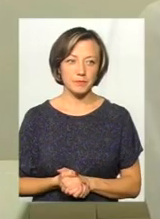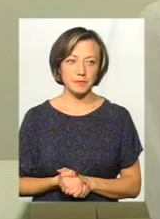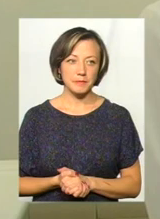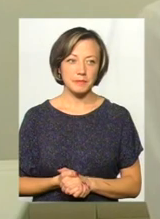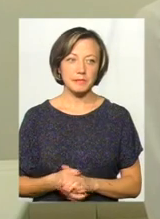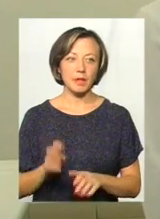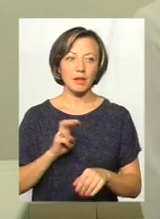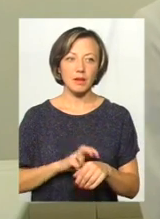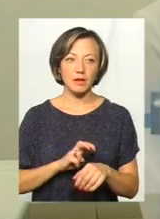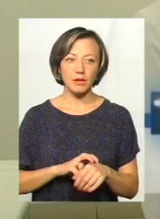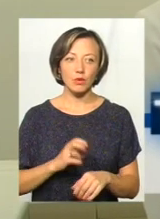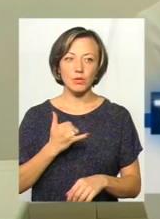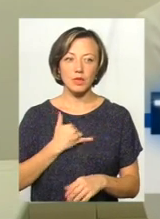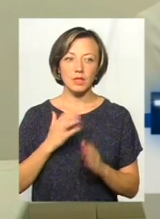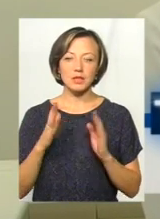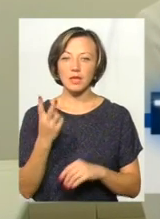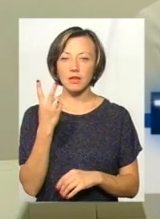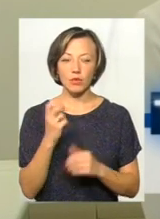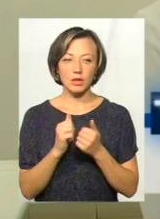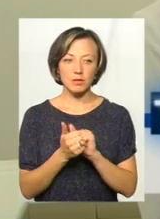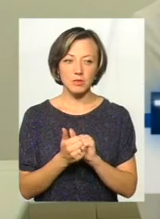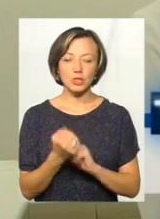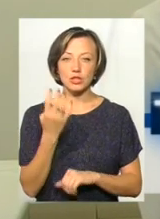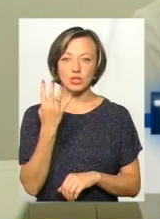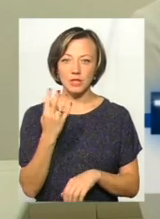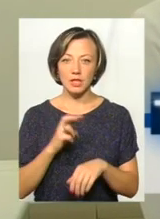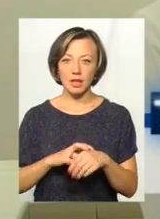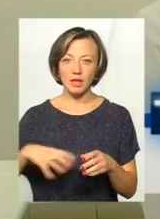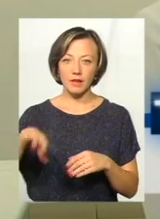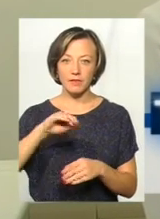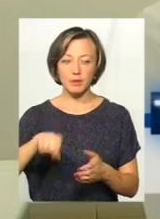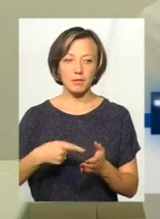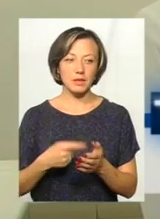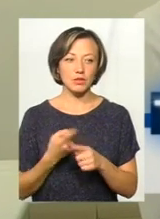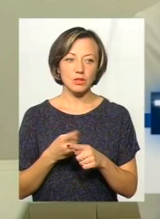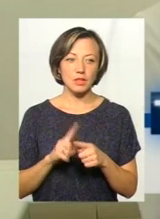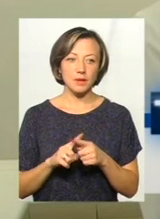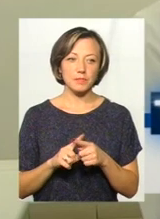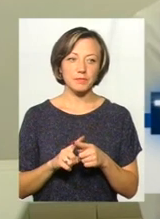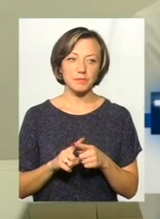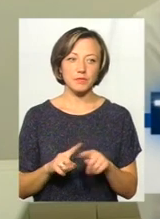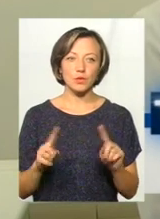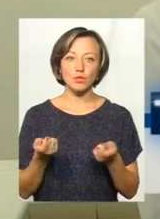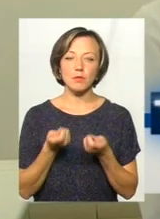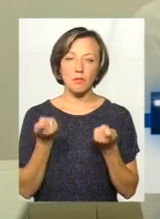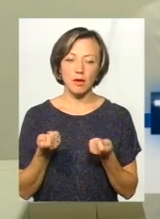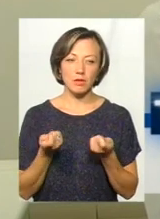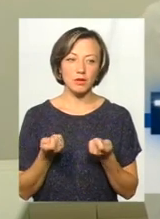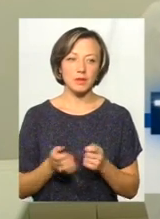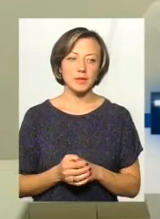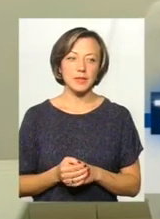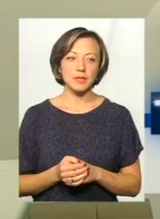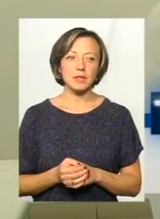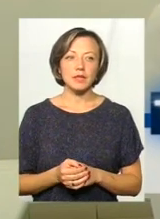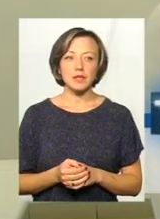Лікарів нас всього двоє на зміну. Тобто, четверо лікарів на все місто, ну якби це, скажімо так, дуже мало. Запитів